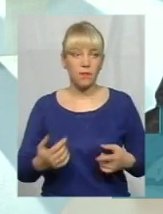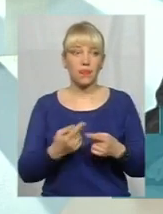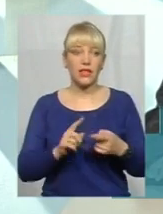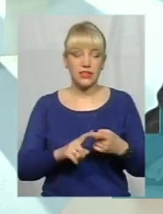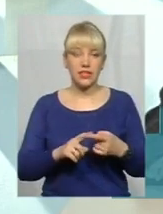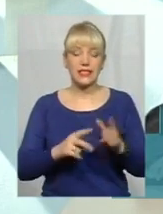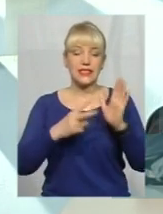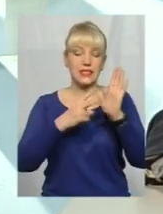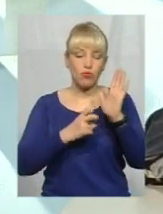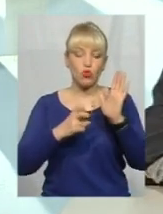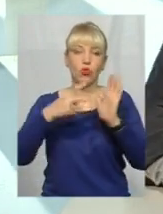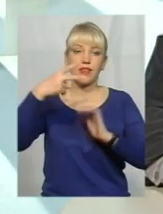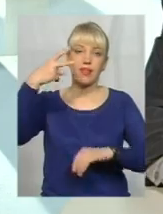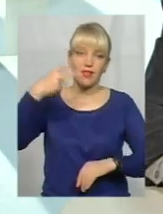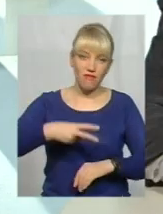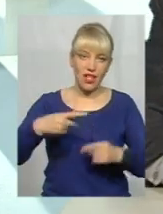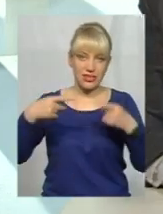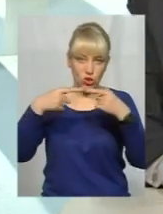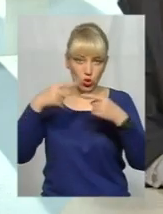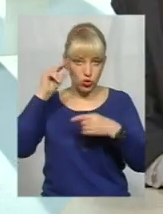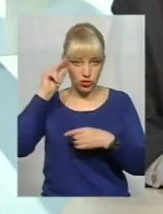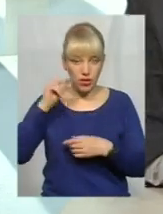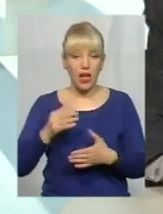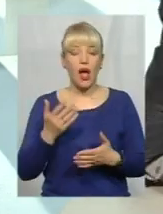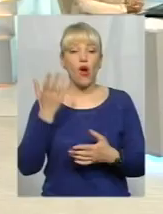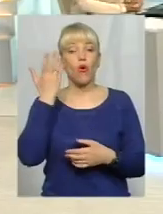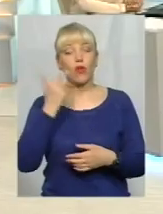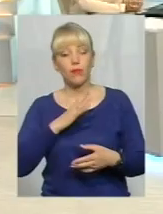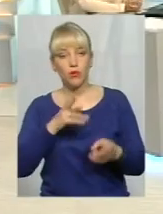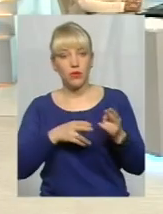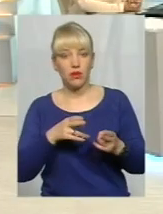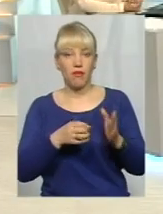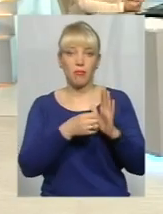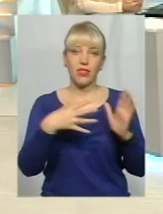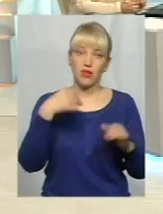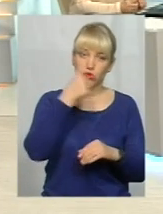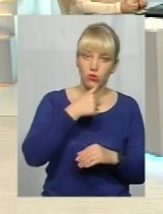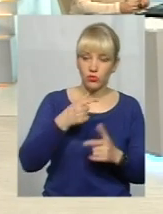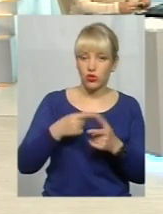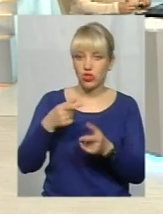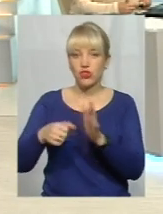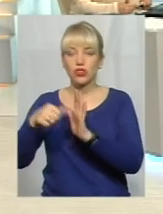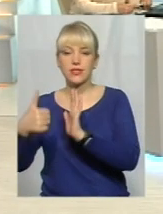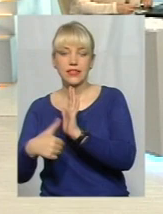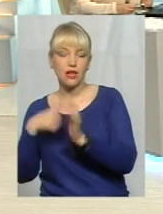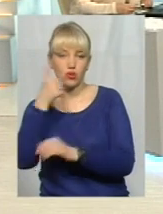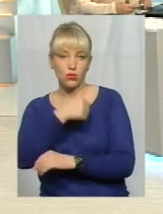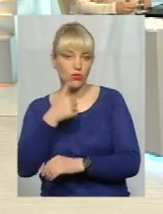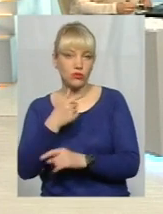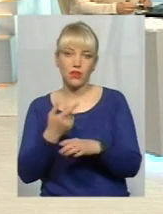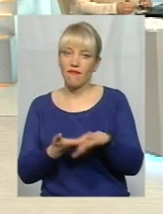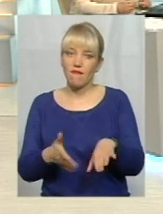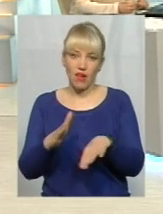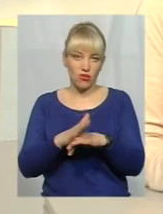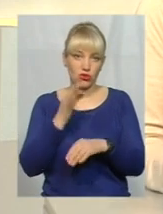це 720 тварин. Тобто, коли вони були простерилізовані, чи в 2015 році, чи в 2016 році, виявити досить важко.